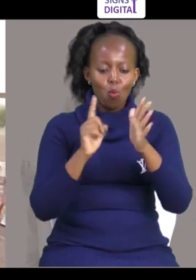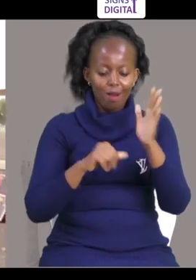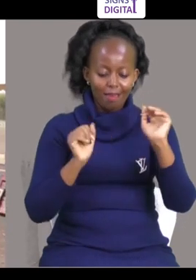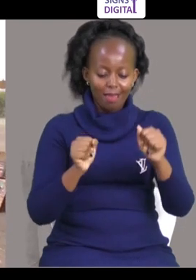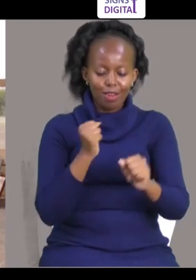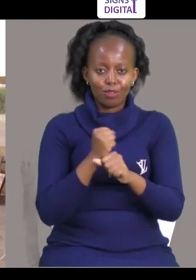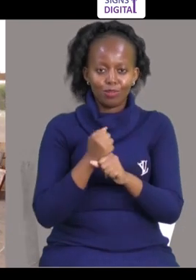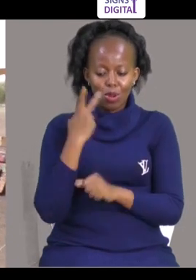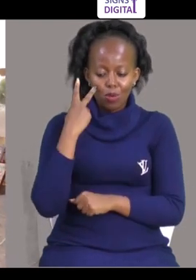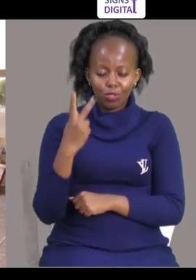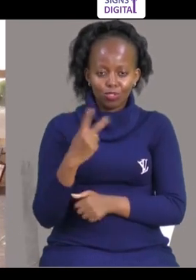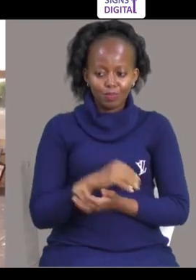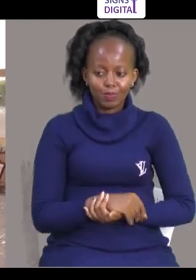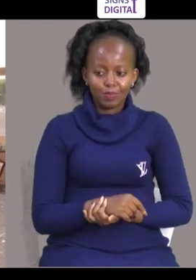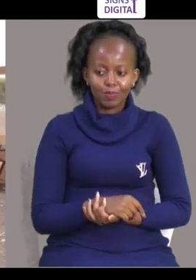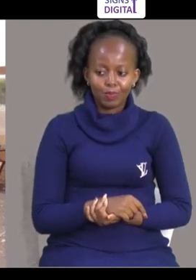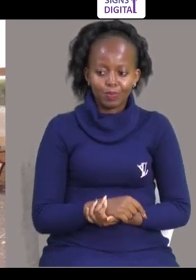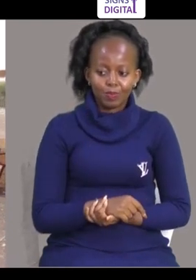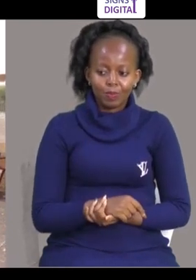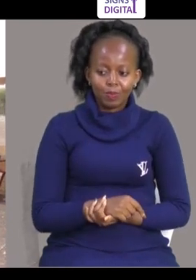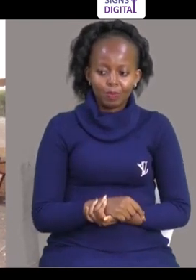kutumia hivyo na fazi ilioka po kwaonyesha